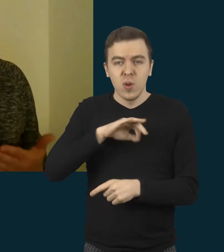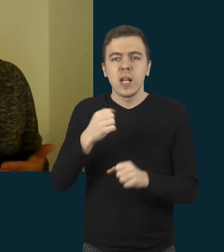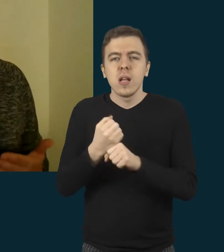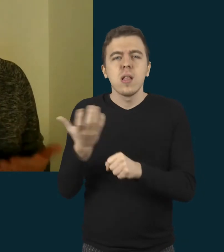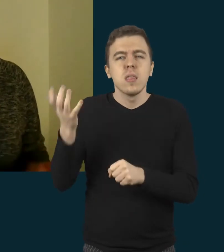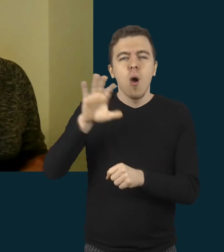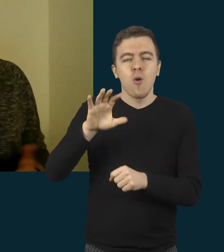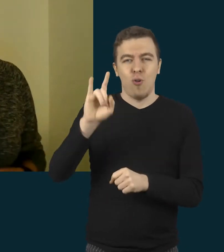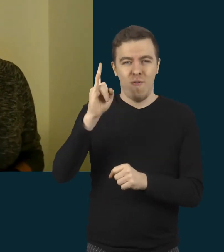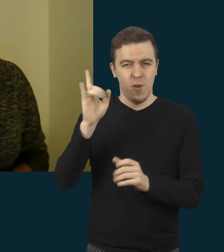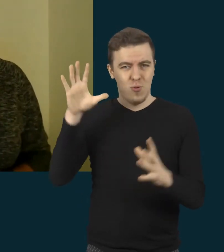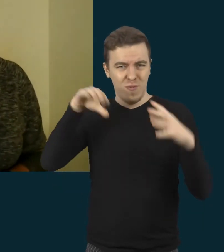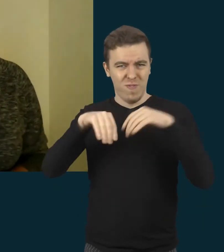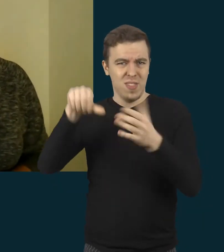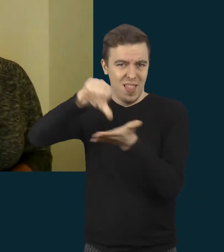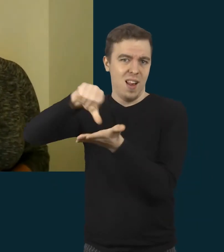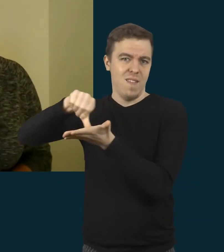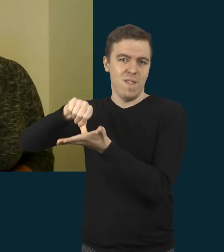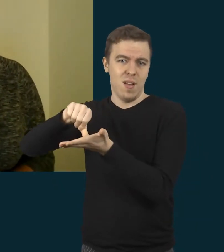vaikų į mūsų veiklas.